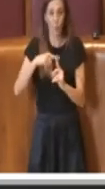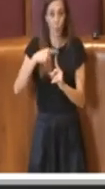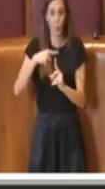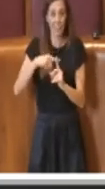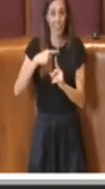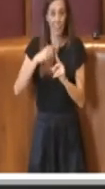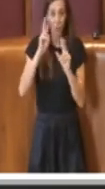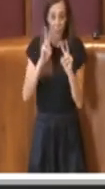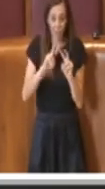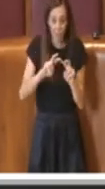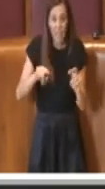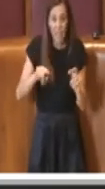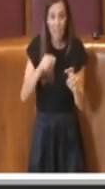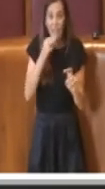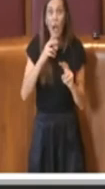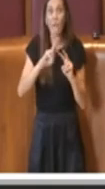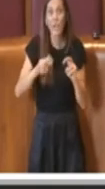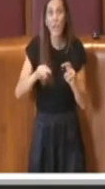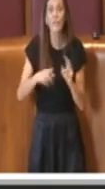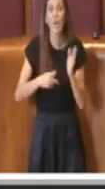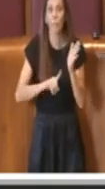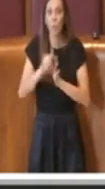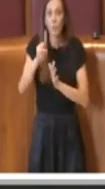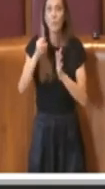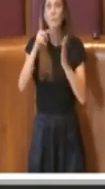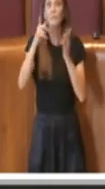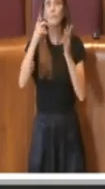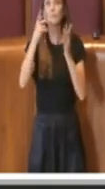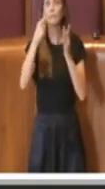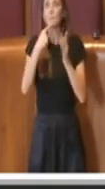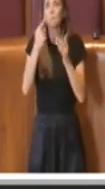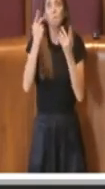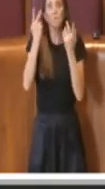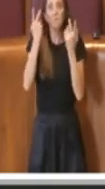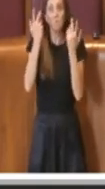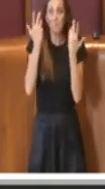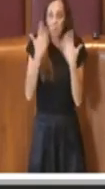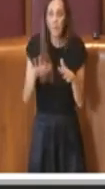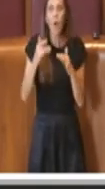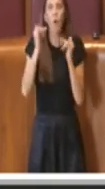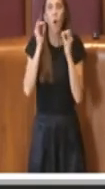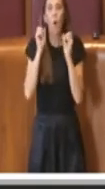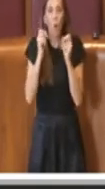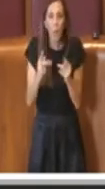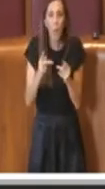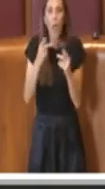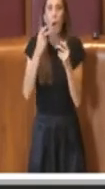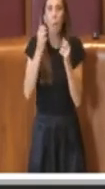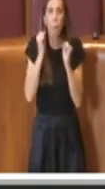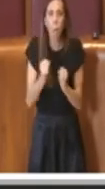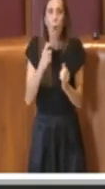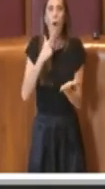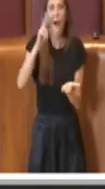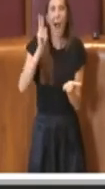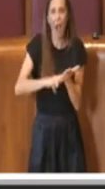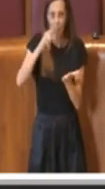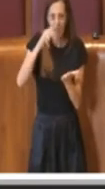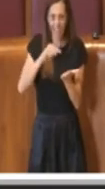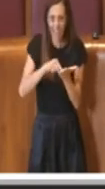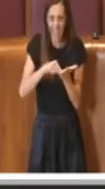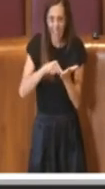verifica di applicare la normativa e quindi procedere con urgenza, fare tutto ciò che è